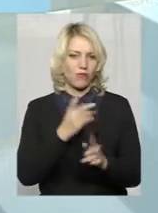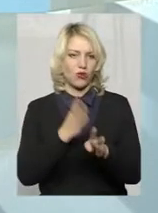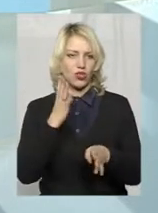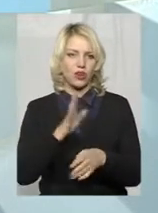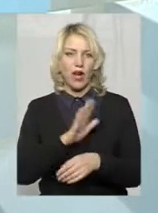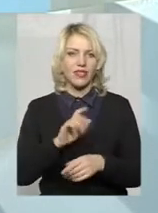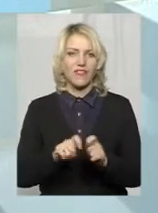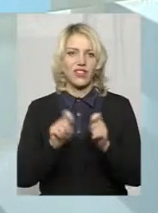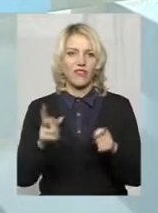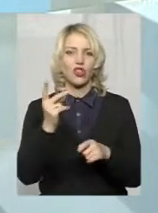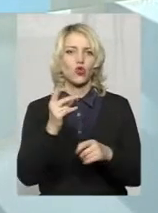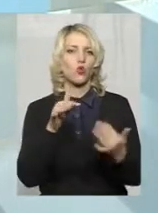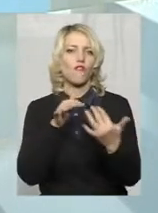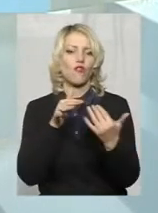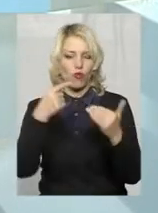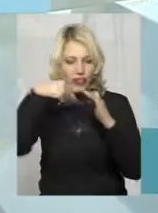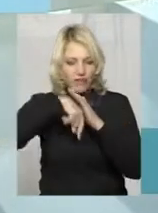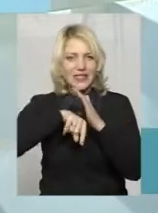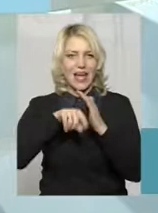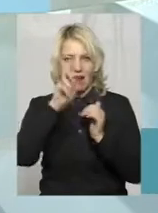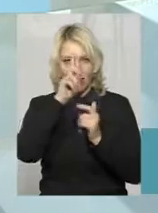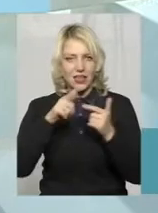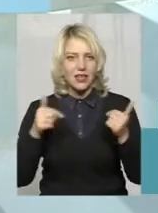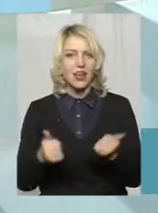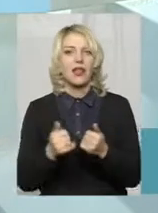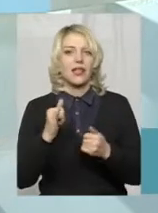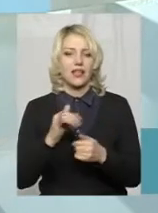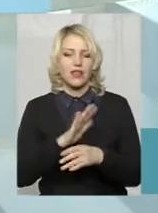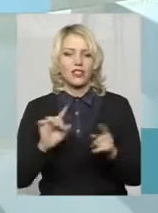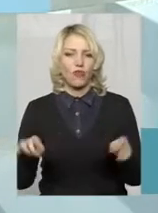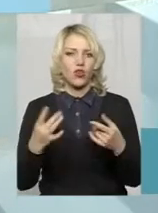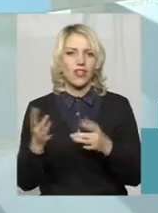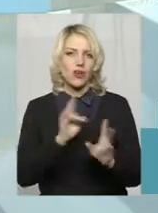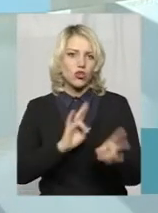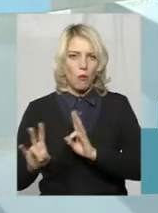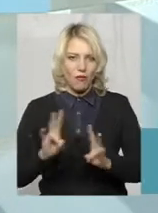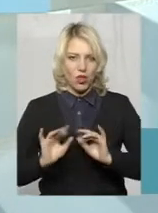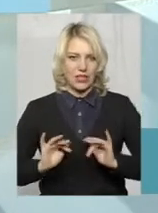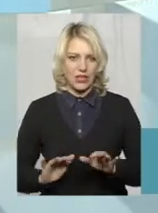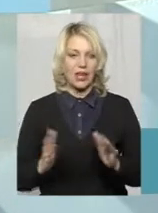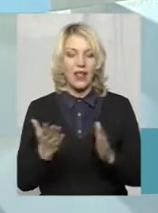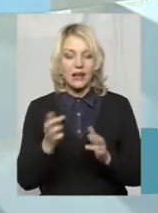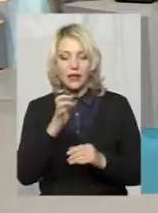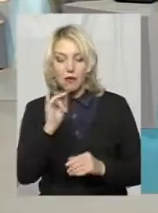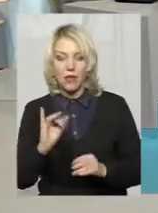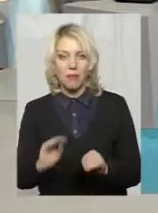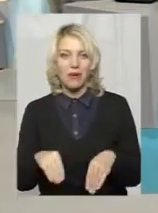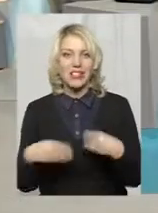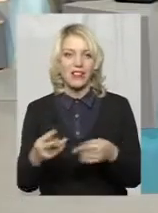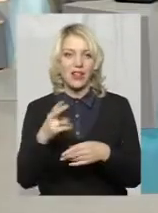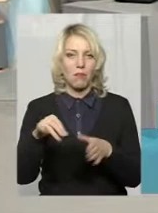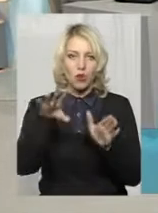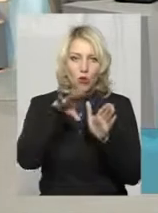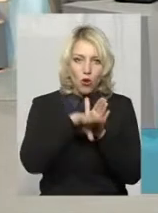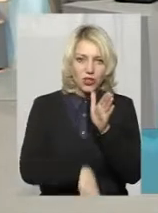фронт всередині і не створювати якихось там провокаційних дій, які би знов таки привели до погіршення